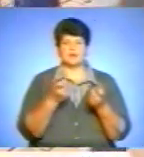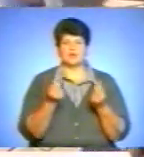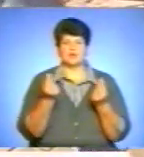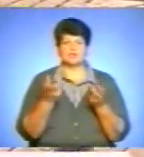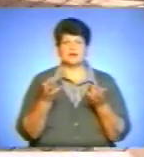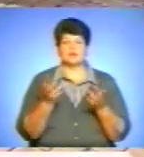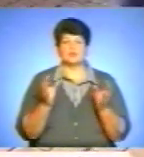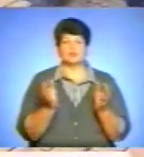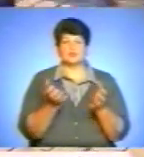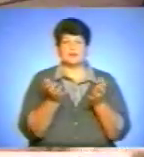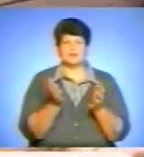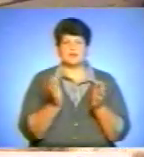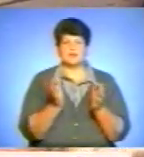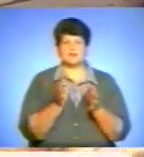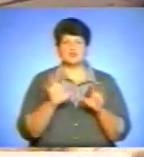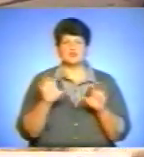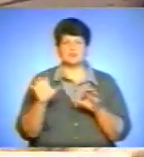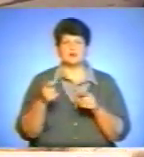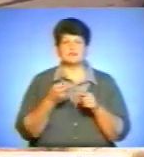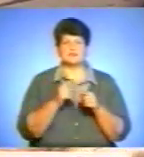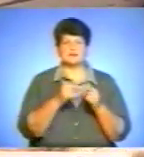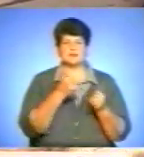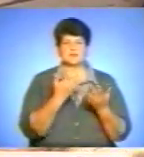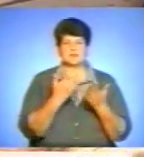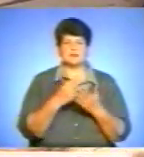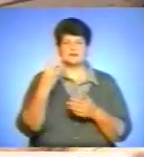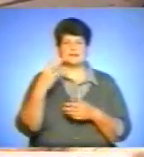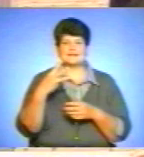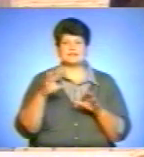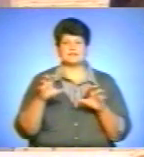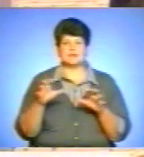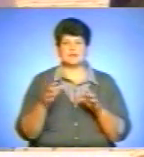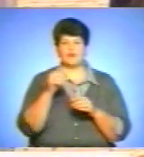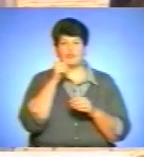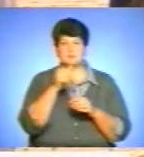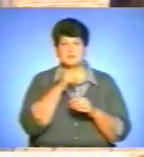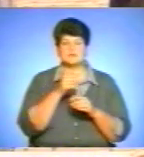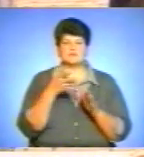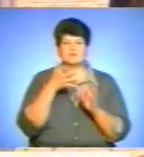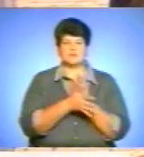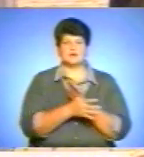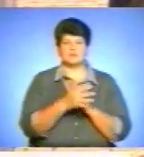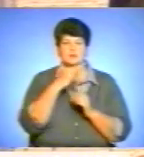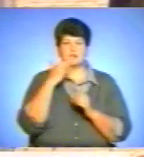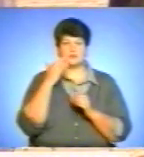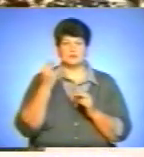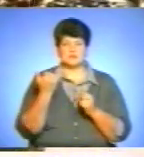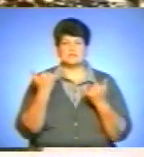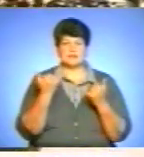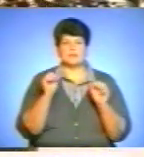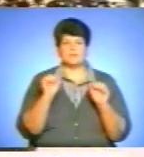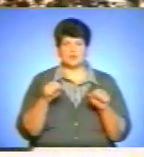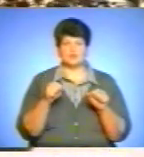собак. Зараз у притулку 30 тварин. На місяць на їх утримання витрачають чимало коштів. Наразі там можуть